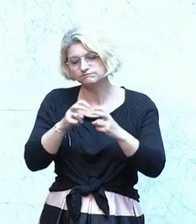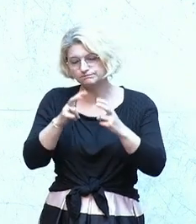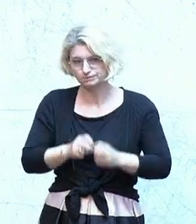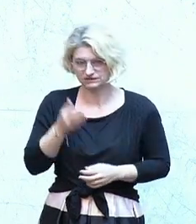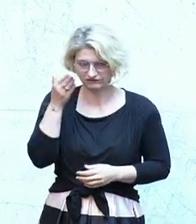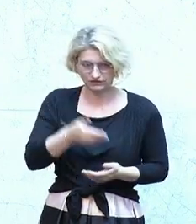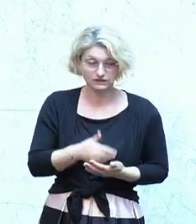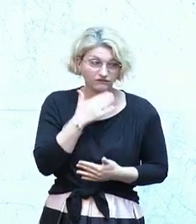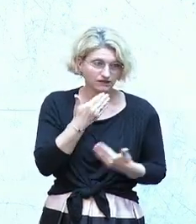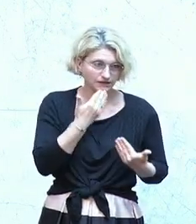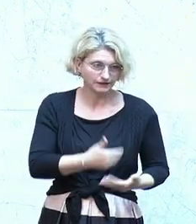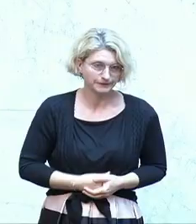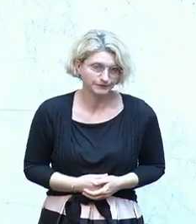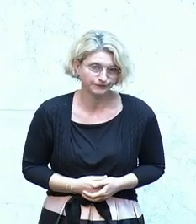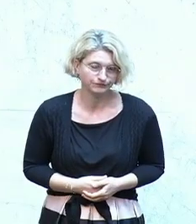Vielen Dank. Applaus Dank. Dank.